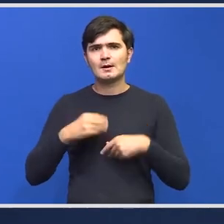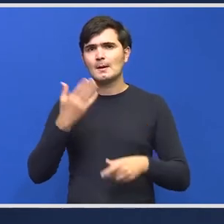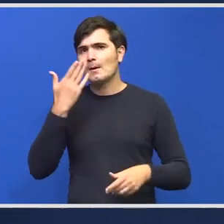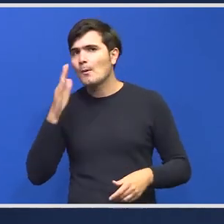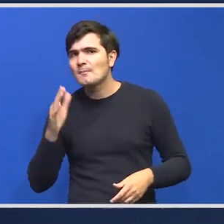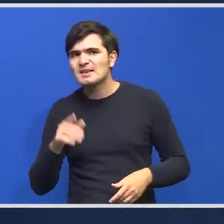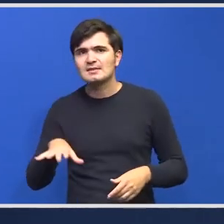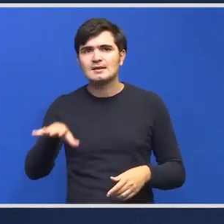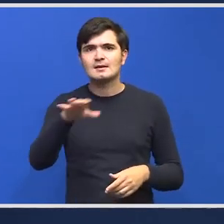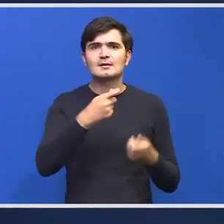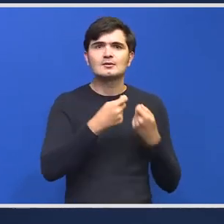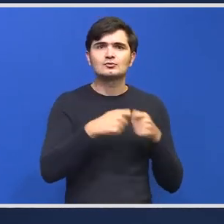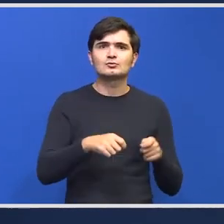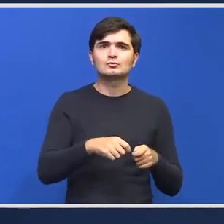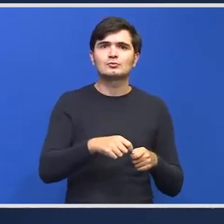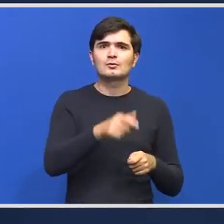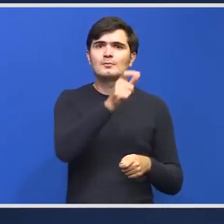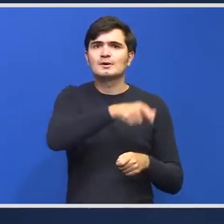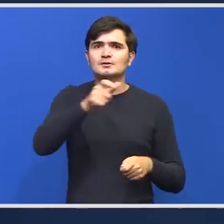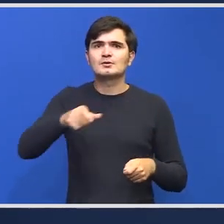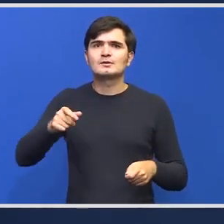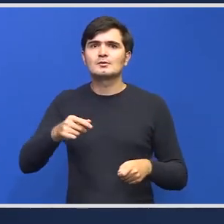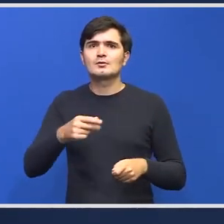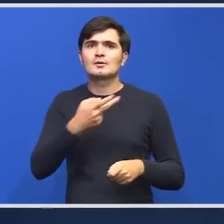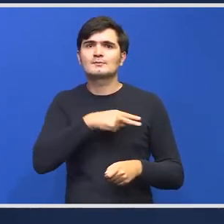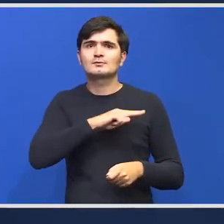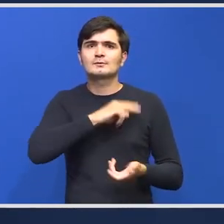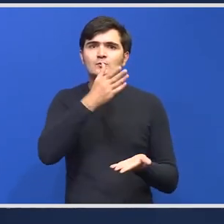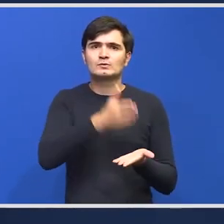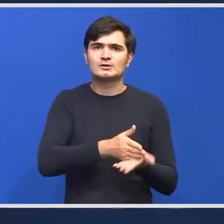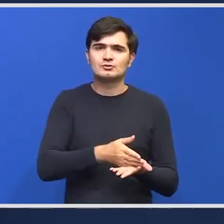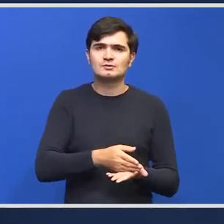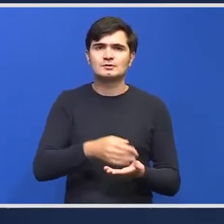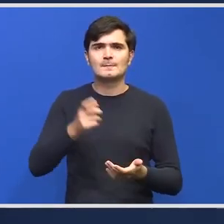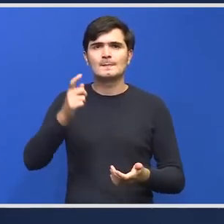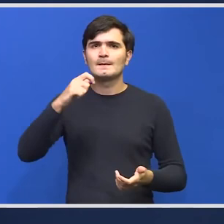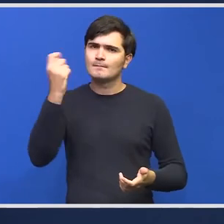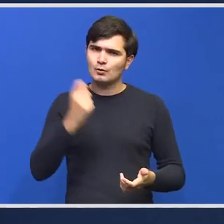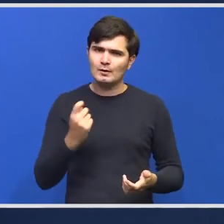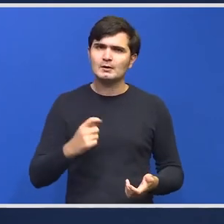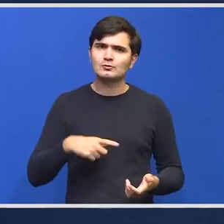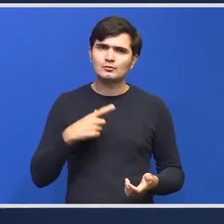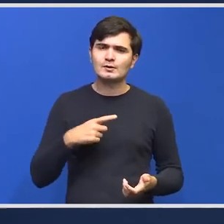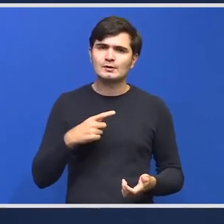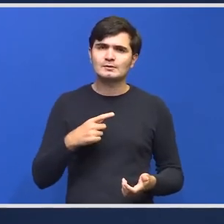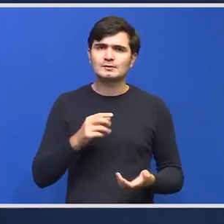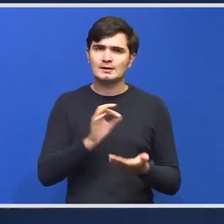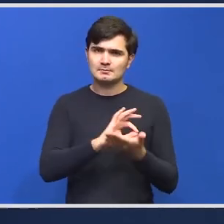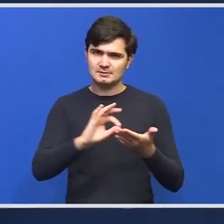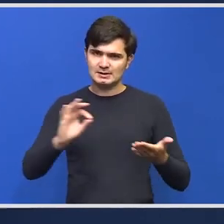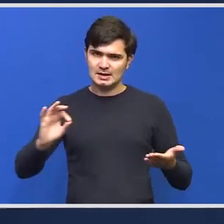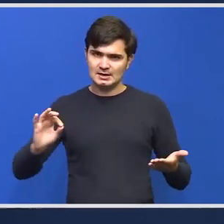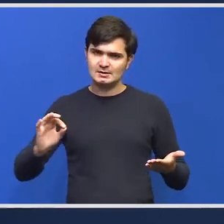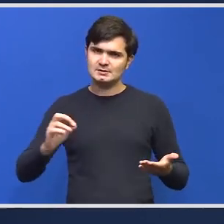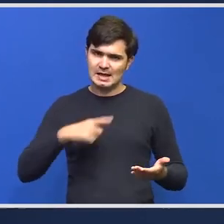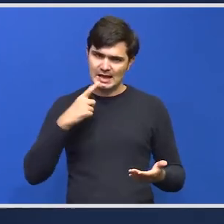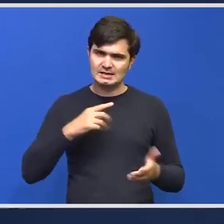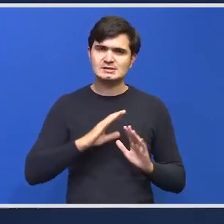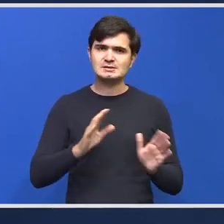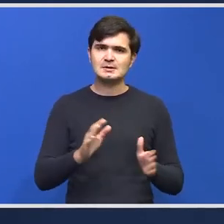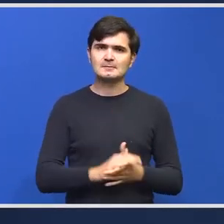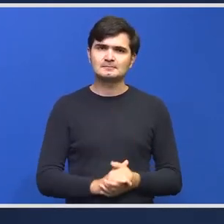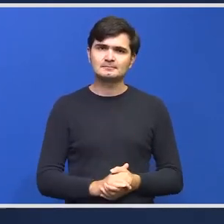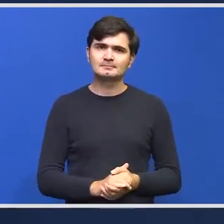tuturor factorilor de decizie important dar proiectul este partea scrisă există